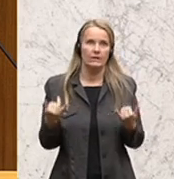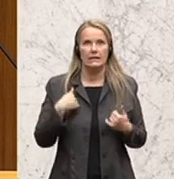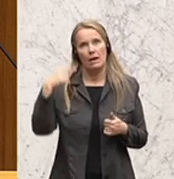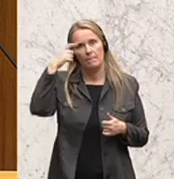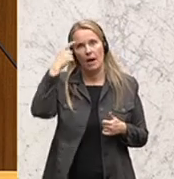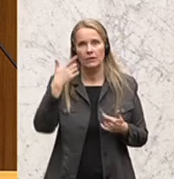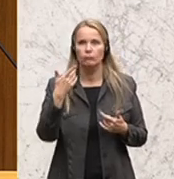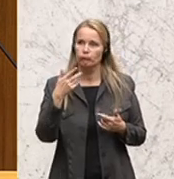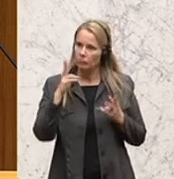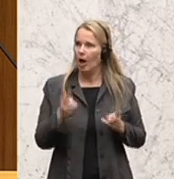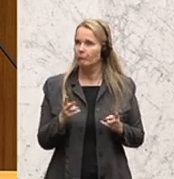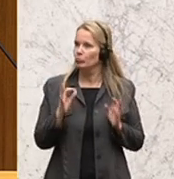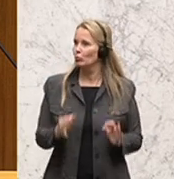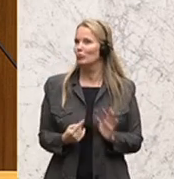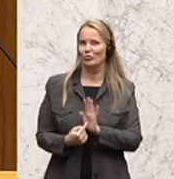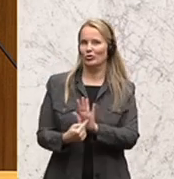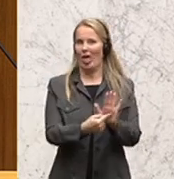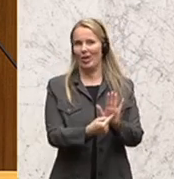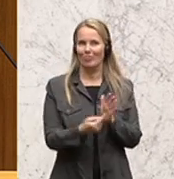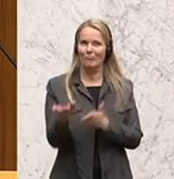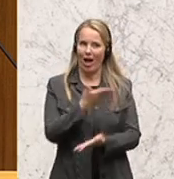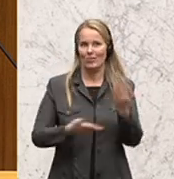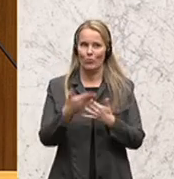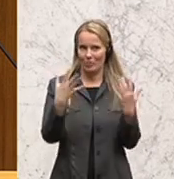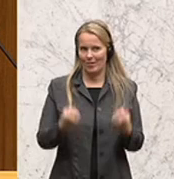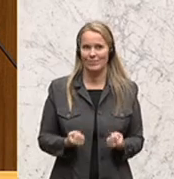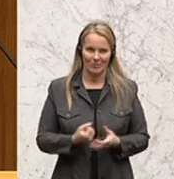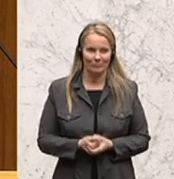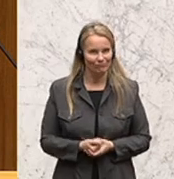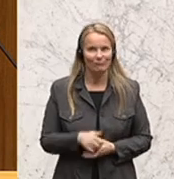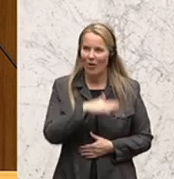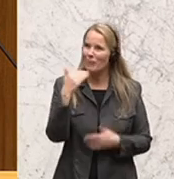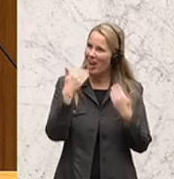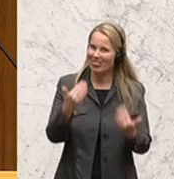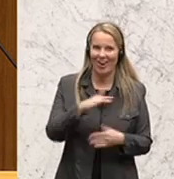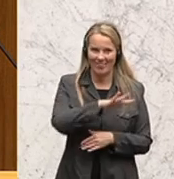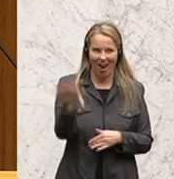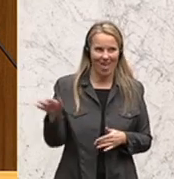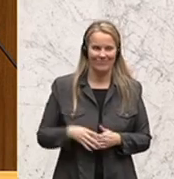meine, sehr herzeigbare Verhandlungsergebnis gemacht haben. Vielen Dank an alle.